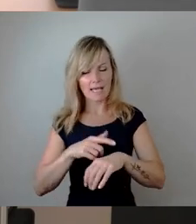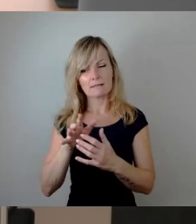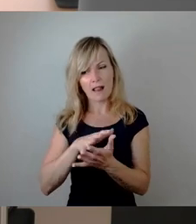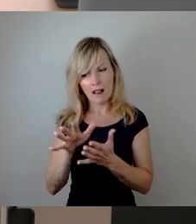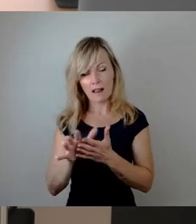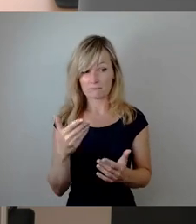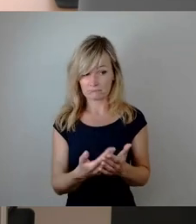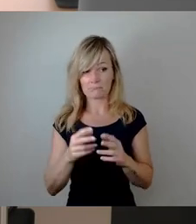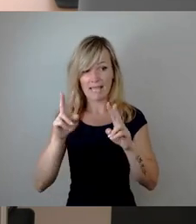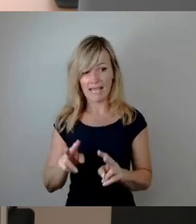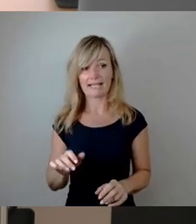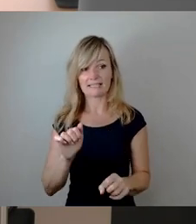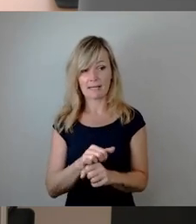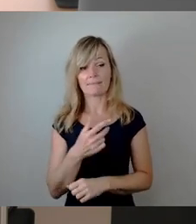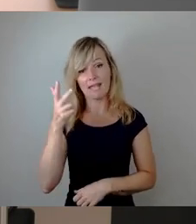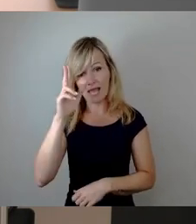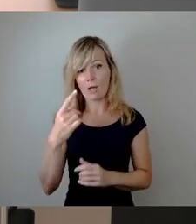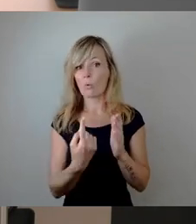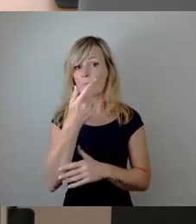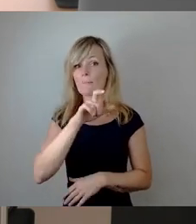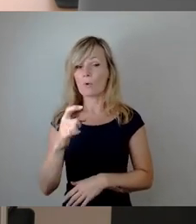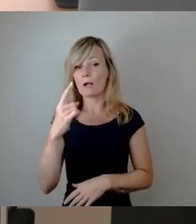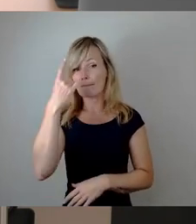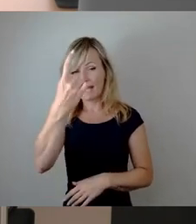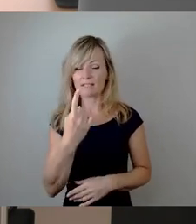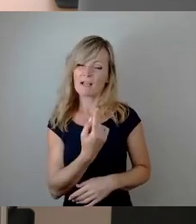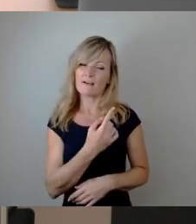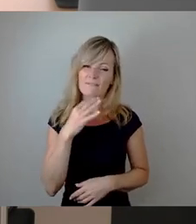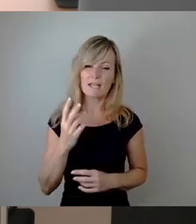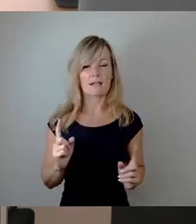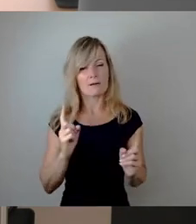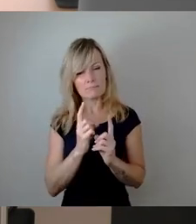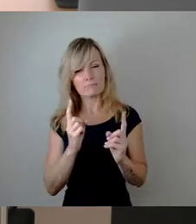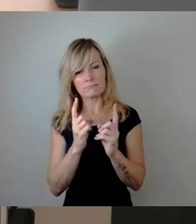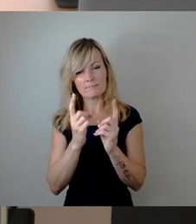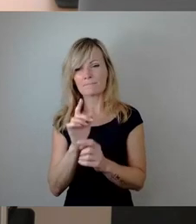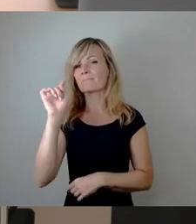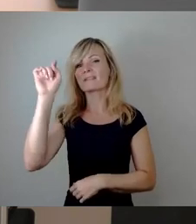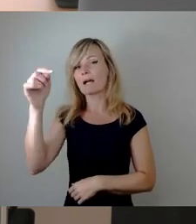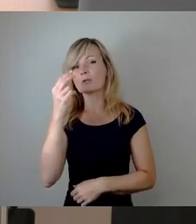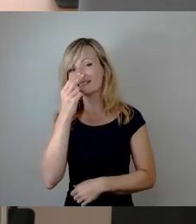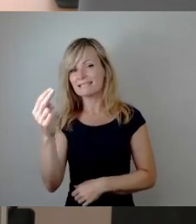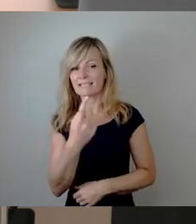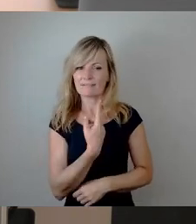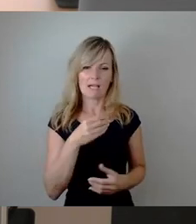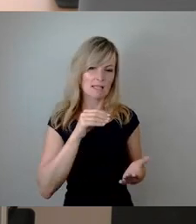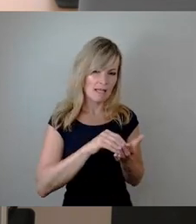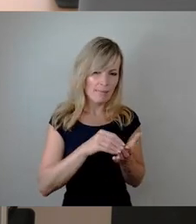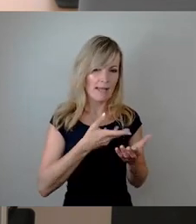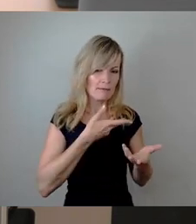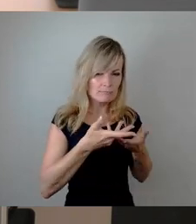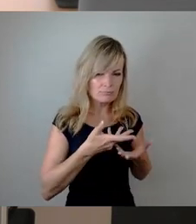Herr Oberbürgermeister hat berichtet von den vielen informellen Runden, von dem, was man vielleicht auch nicht draußen sieht. Wir haben